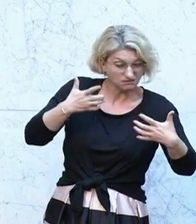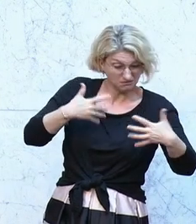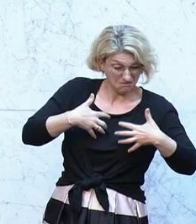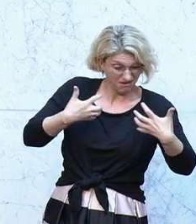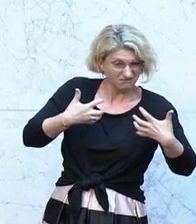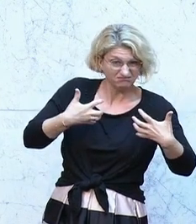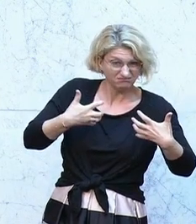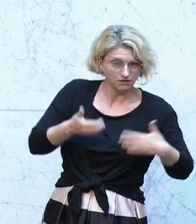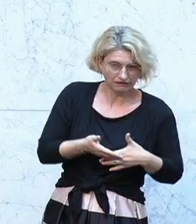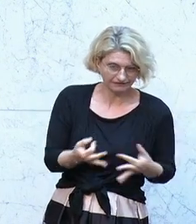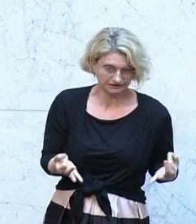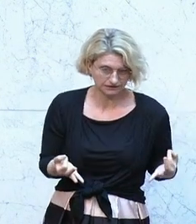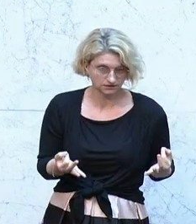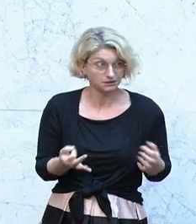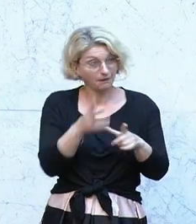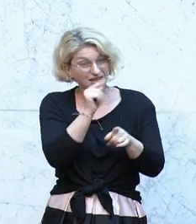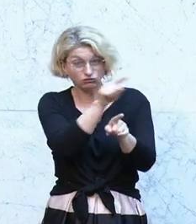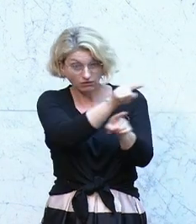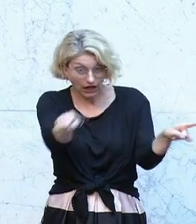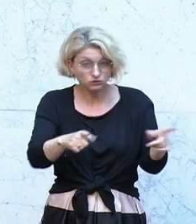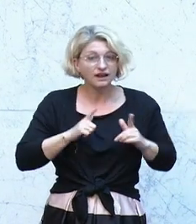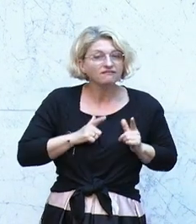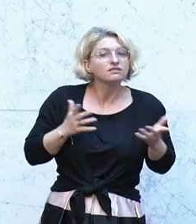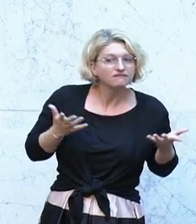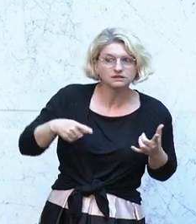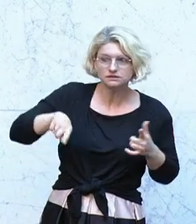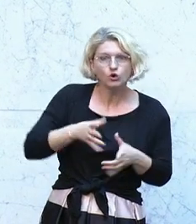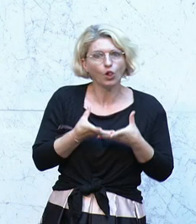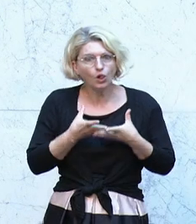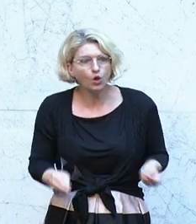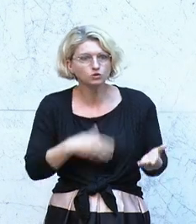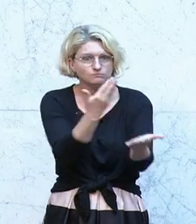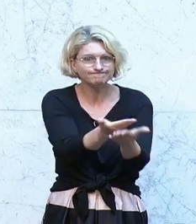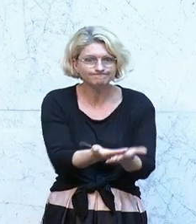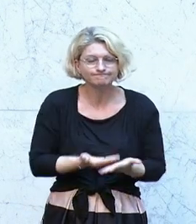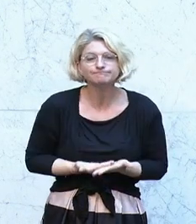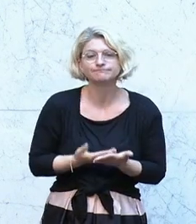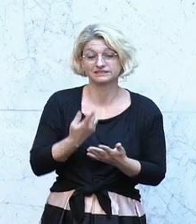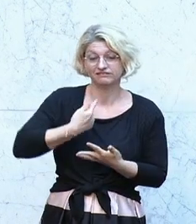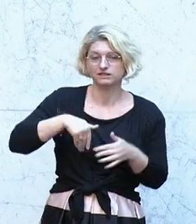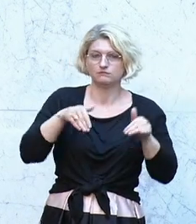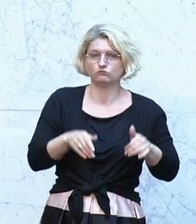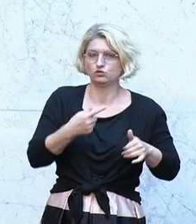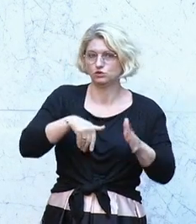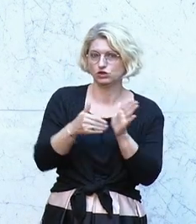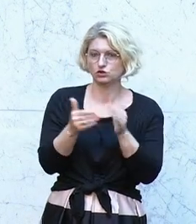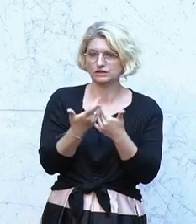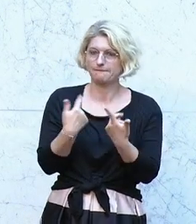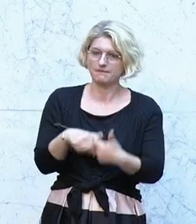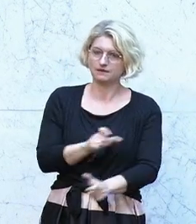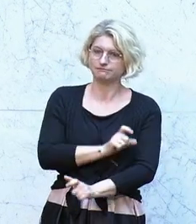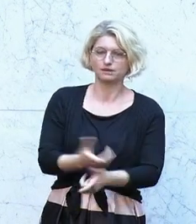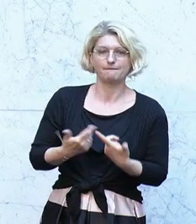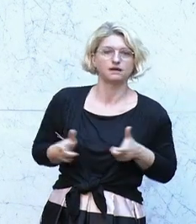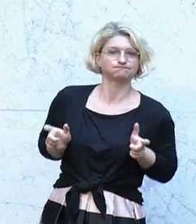Die Menschen da draußen erwarten sich Lösungen von der Politik. Wir müssen unser System resilient machen, gegen